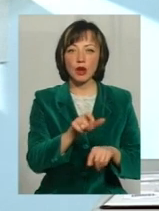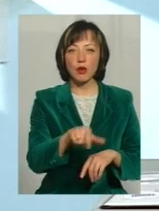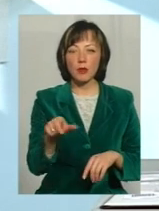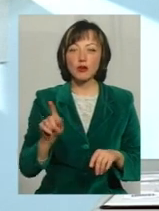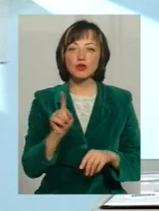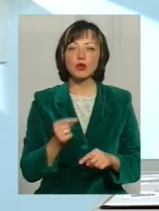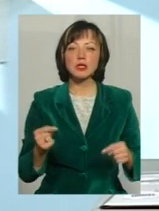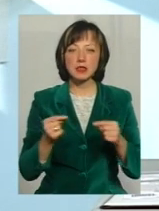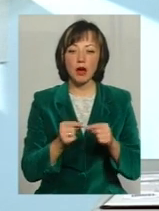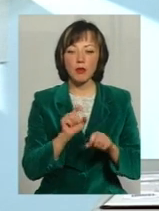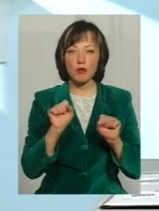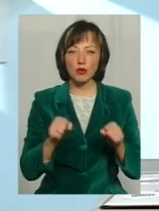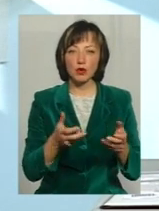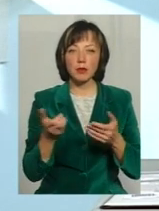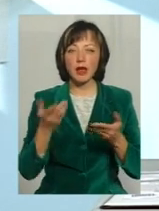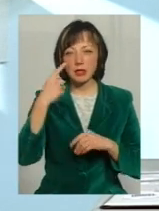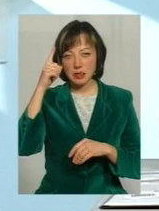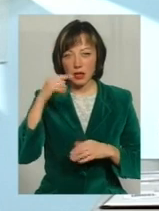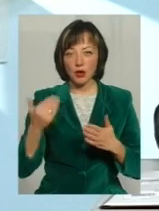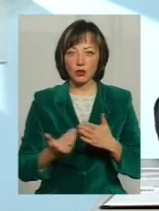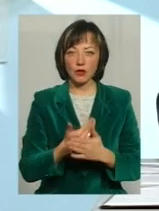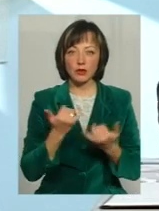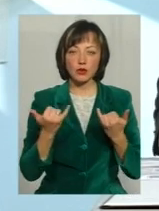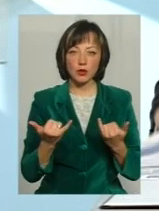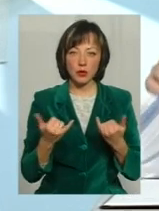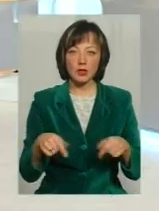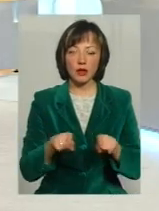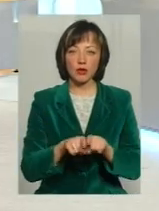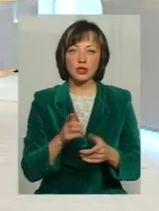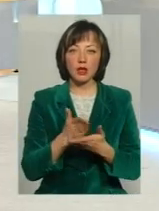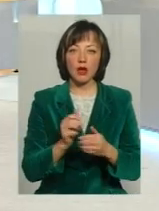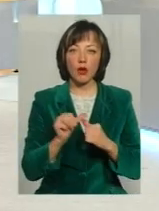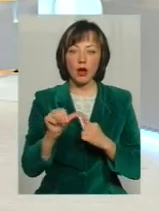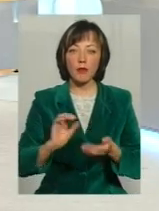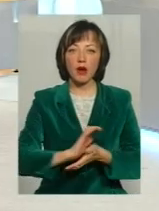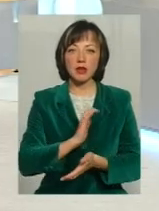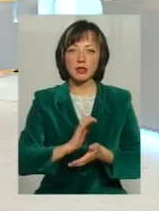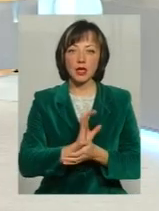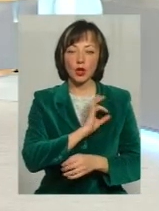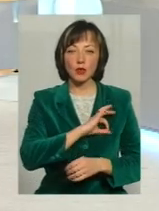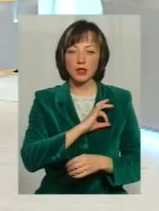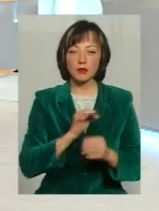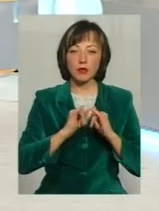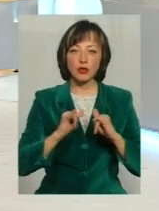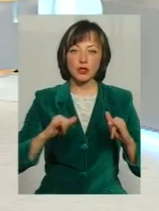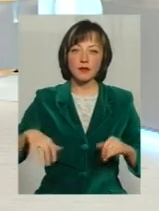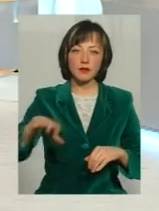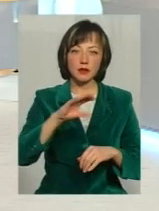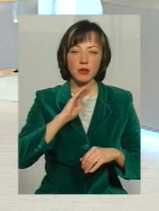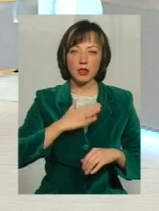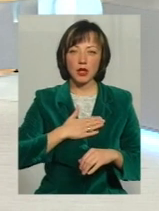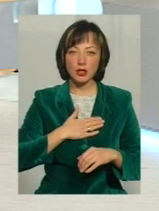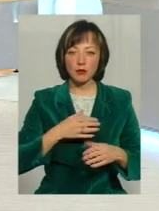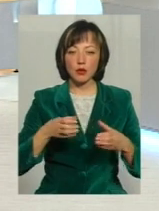що саме вони можуть отримувати які знання нові Також є окрема газета юстиції, яка сьогодні поширюється всіма нашими мобільними